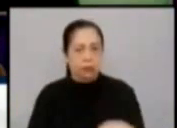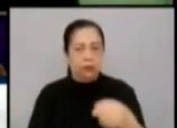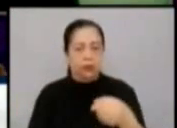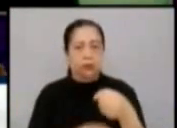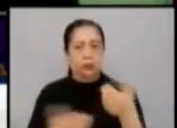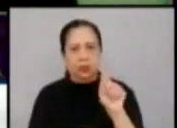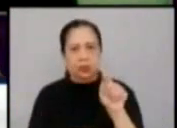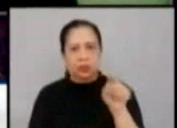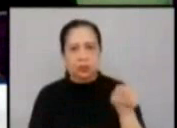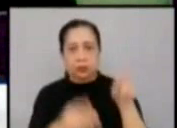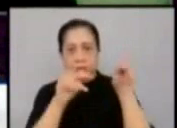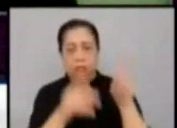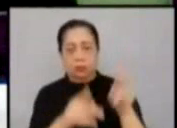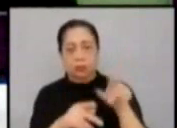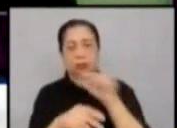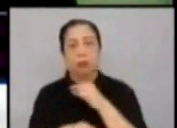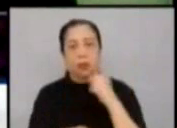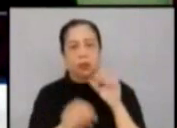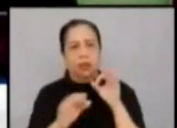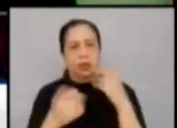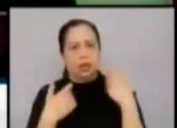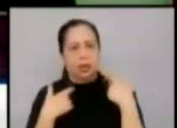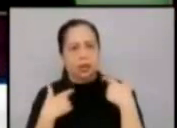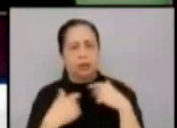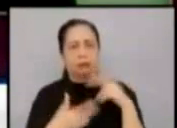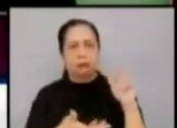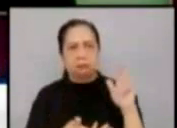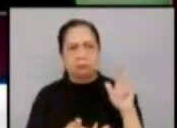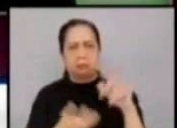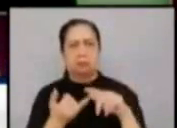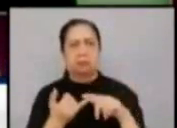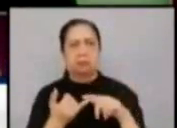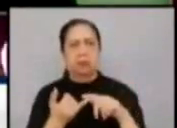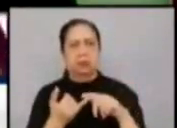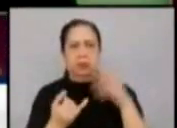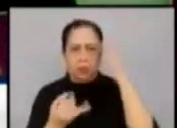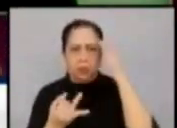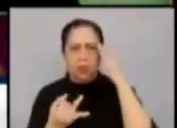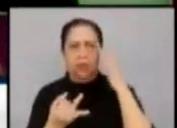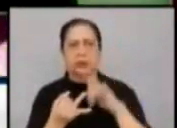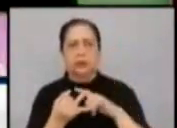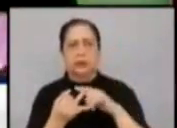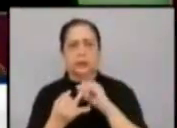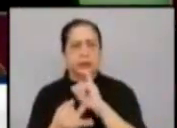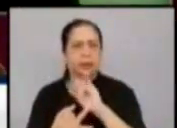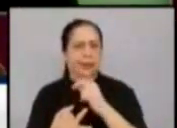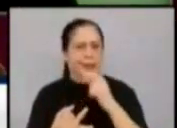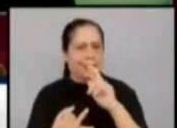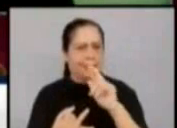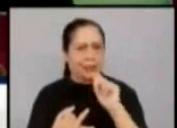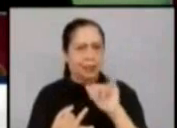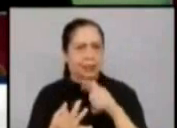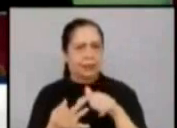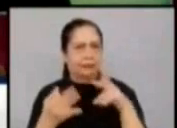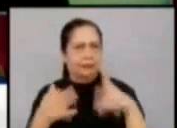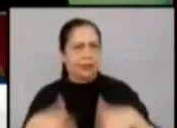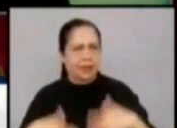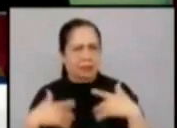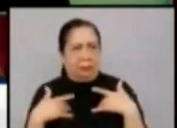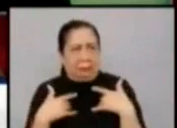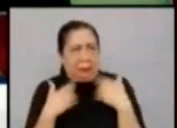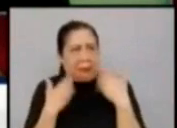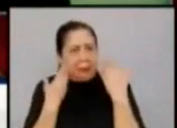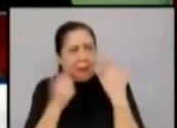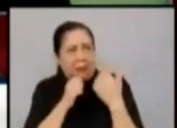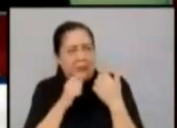ay, ang obispo ay magbibigay ng appointment as exorcist sa isang pare